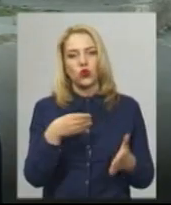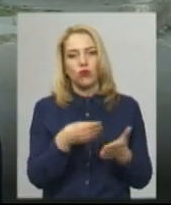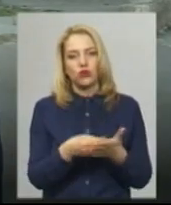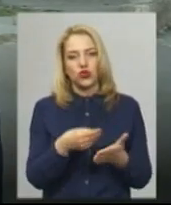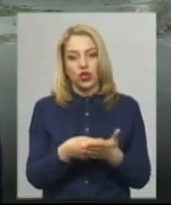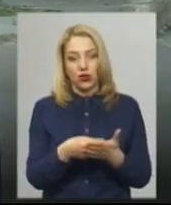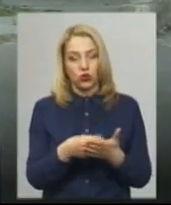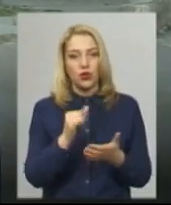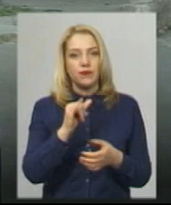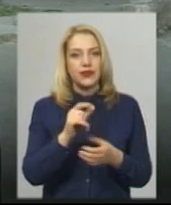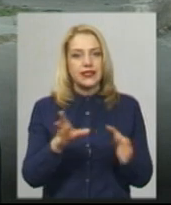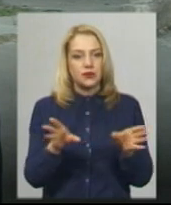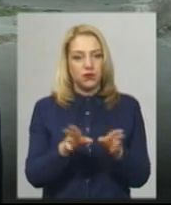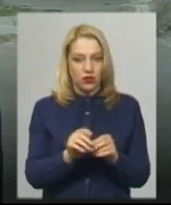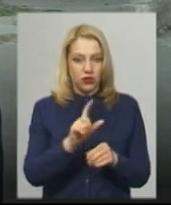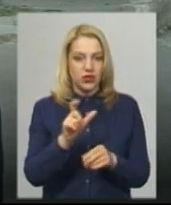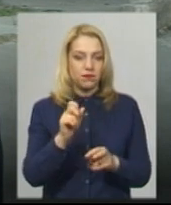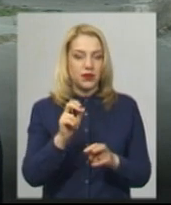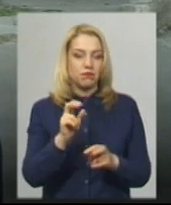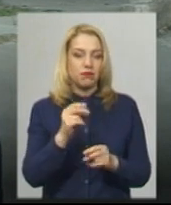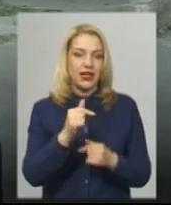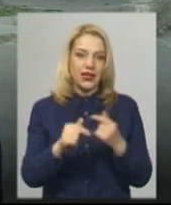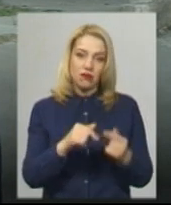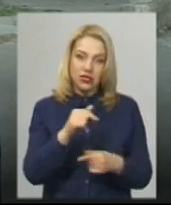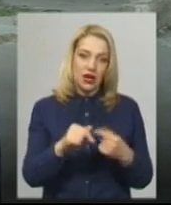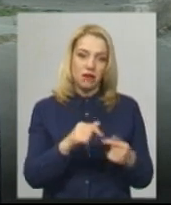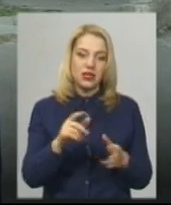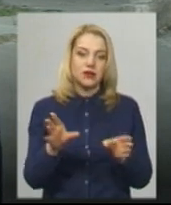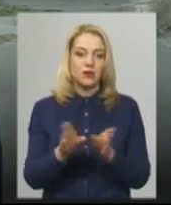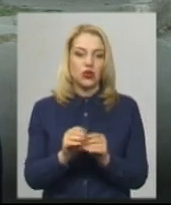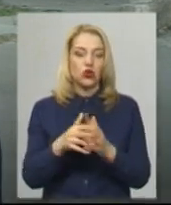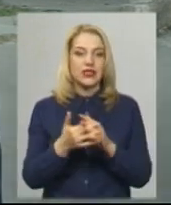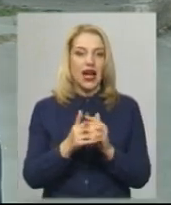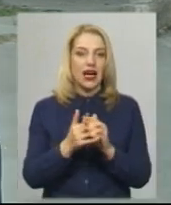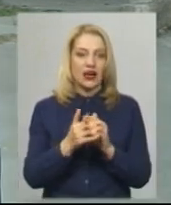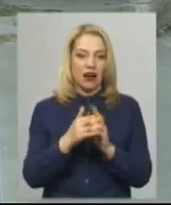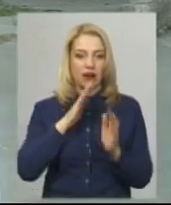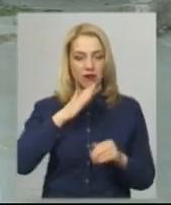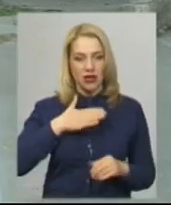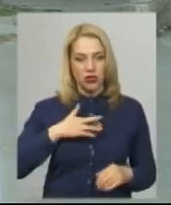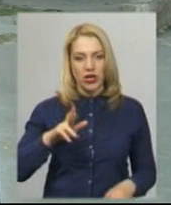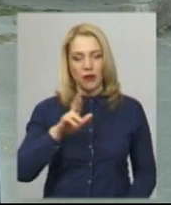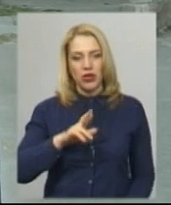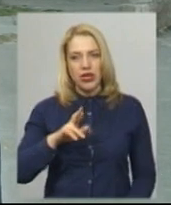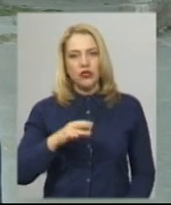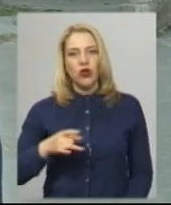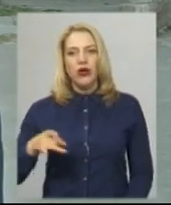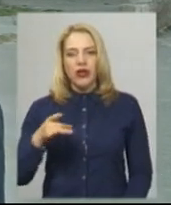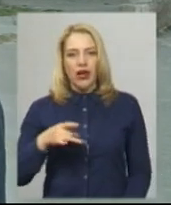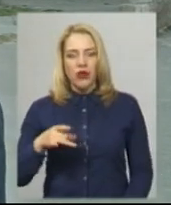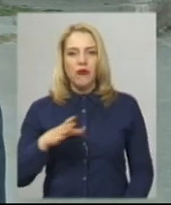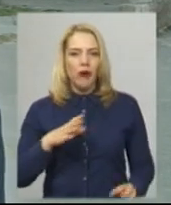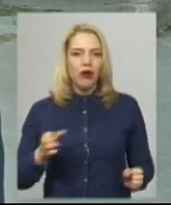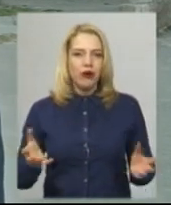і спільно з підприємцями, спільно з аграріями нашого Ярмоленецького району було